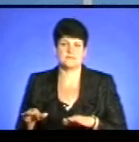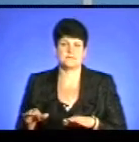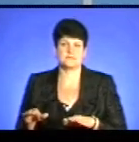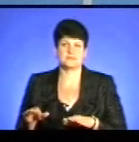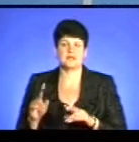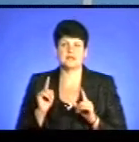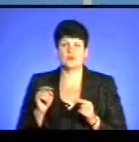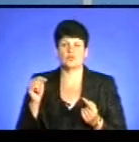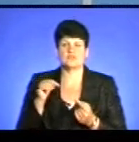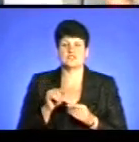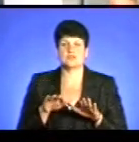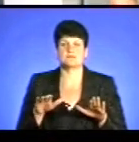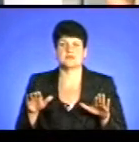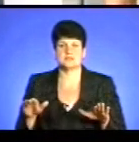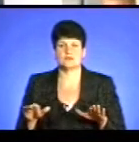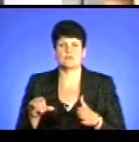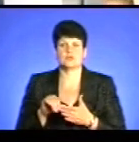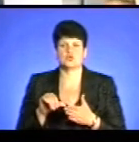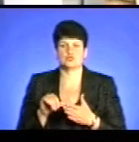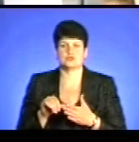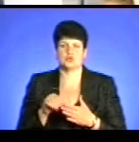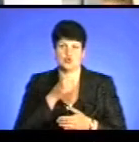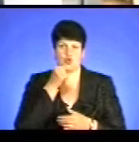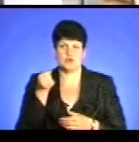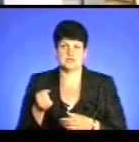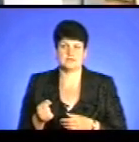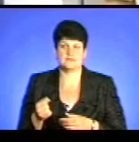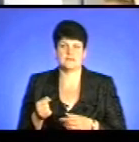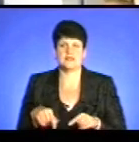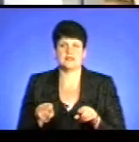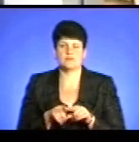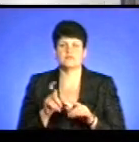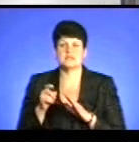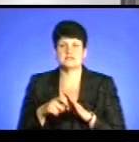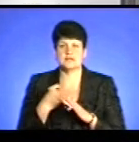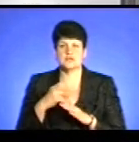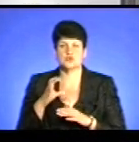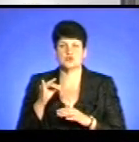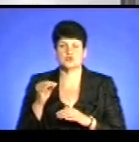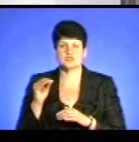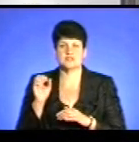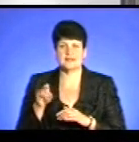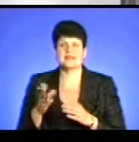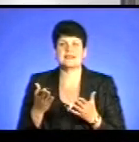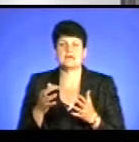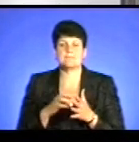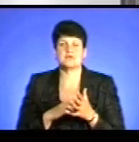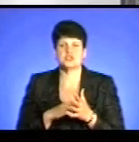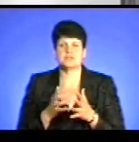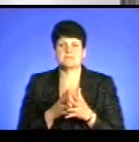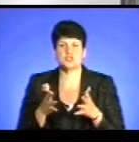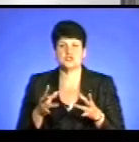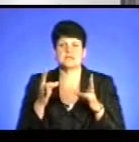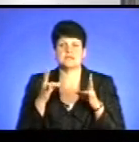тільки, якщо в періоді присутності доросли. Також ми вже дещо зізналися зі сюжету, які причини більшості